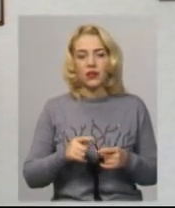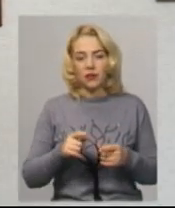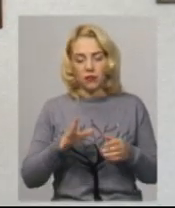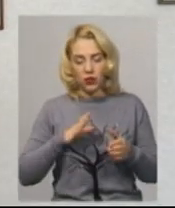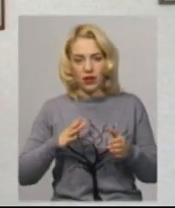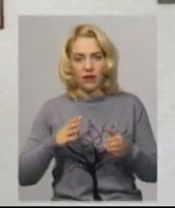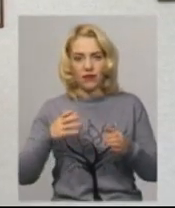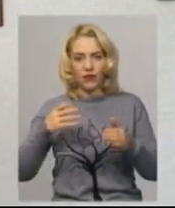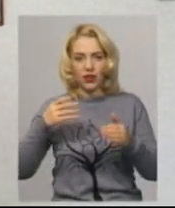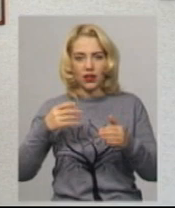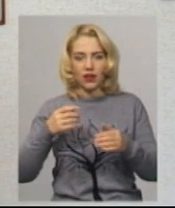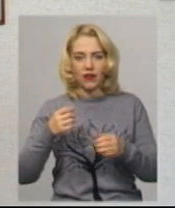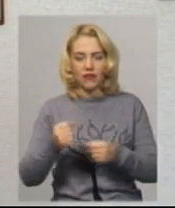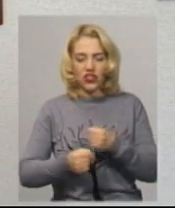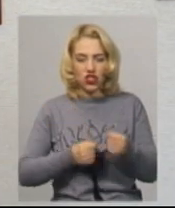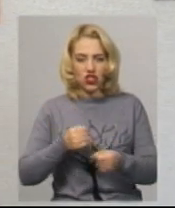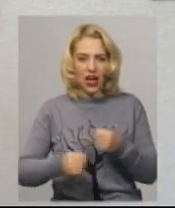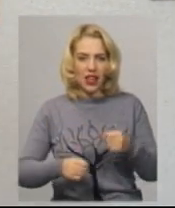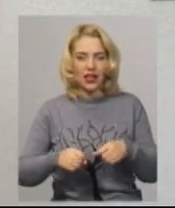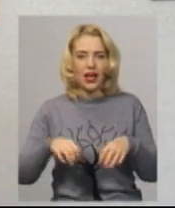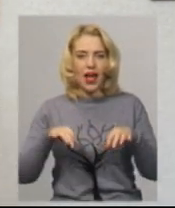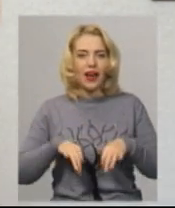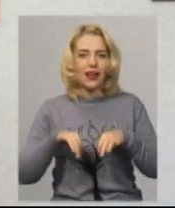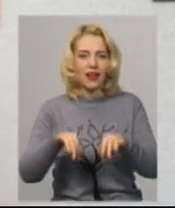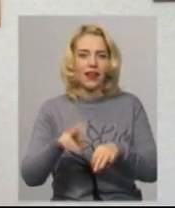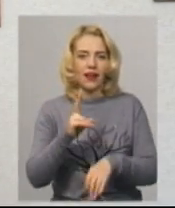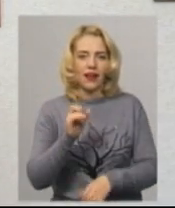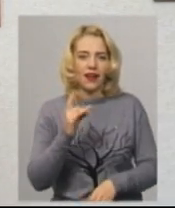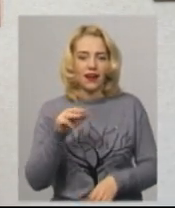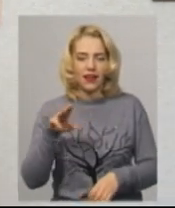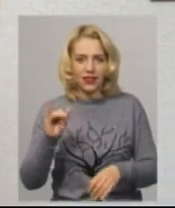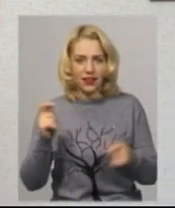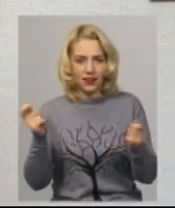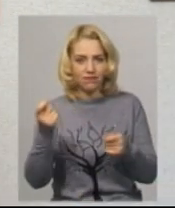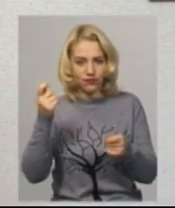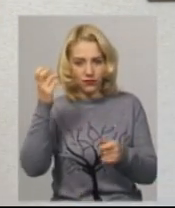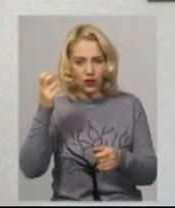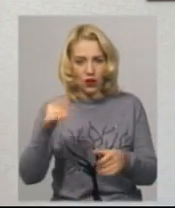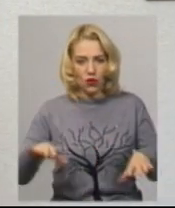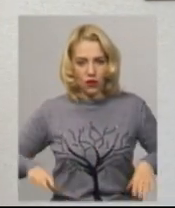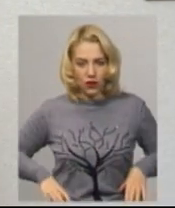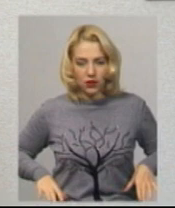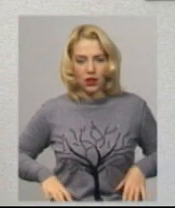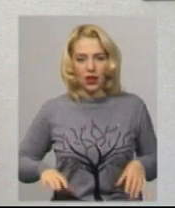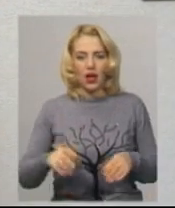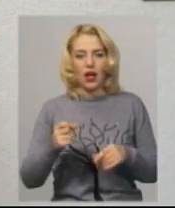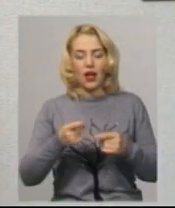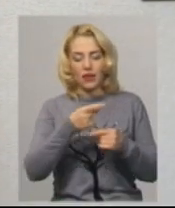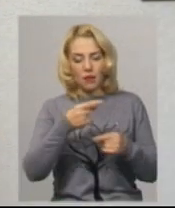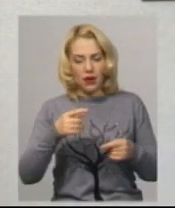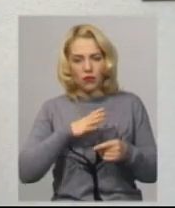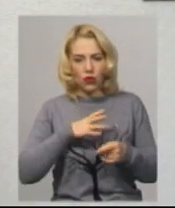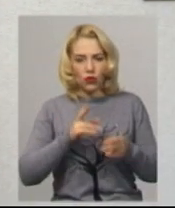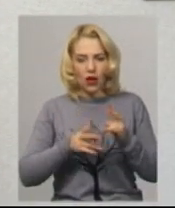'їжджали карети або брички. На першому поверсі там, візу в тому залі, була кузня, був ветеринар, був форажер. А на